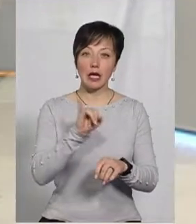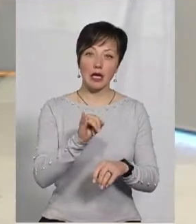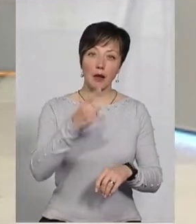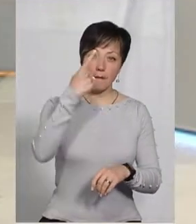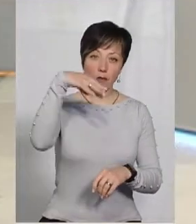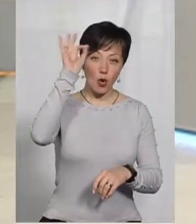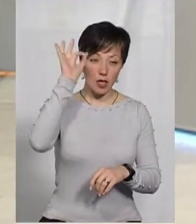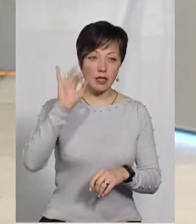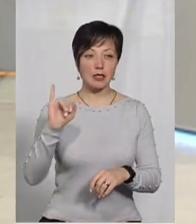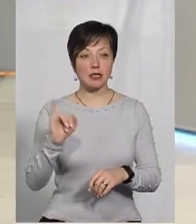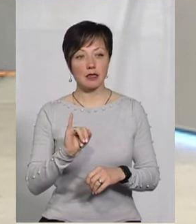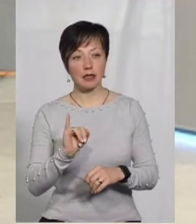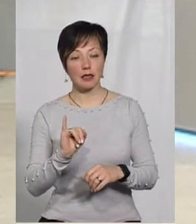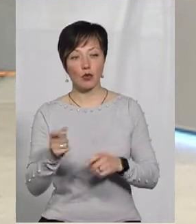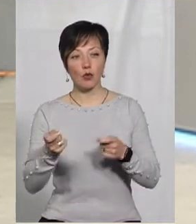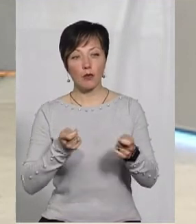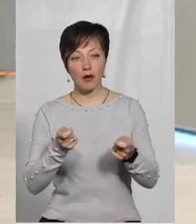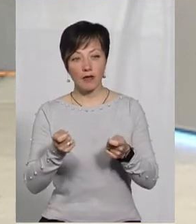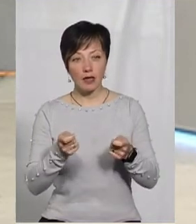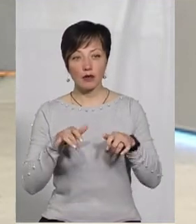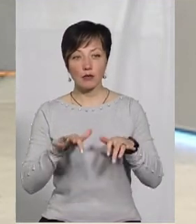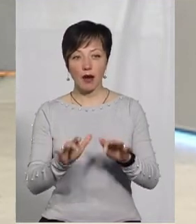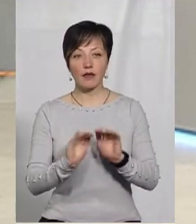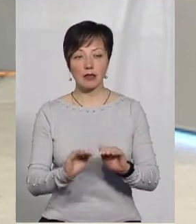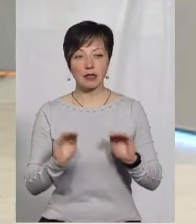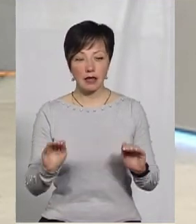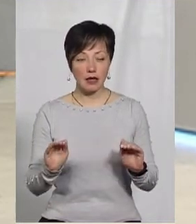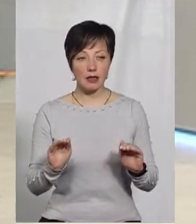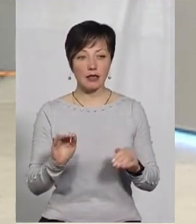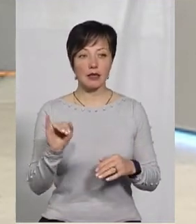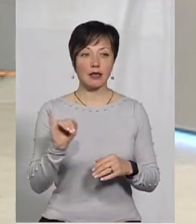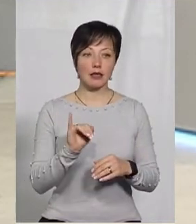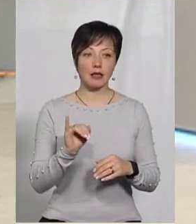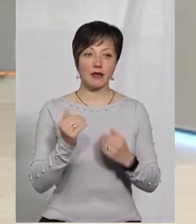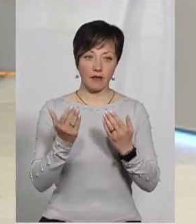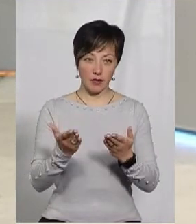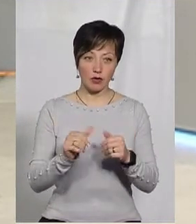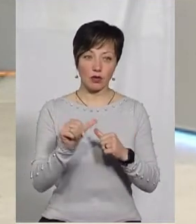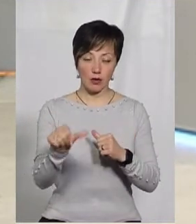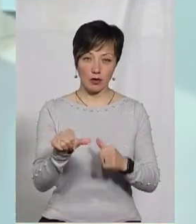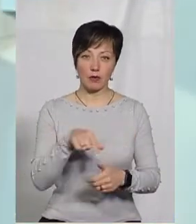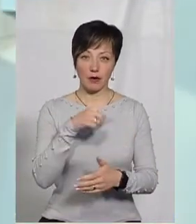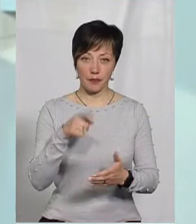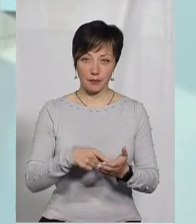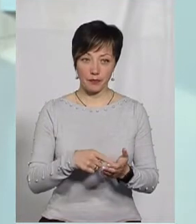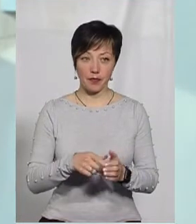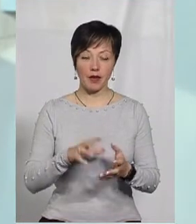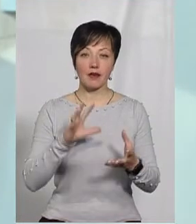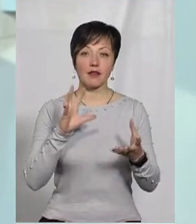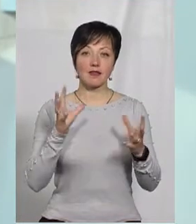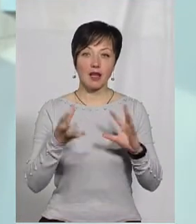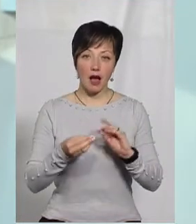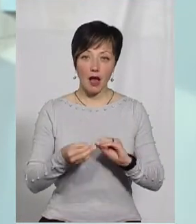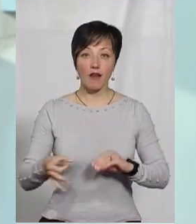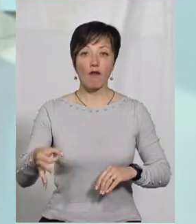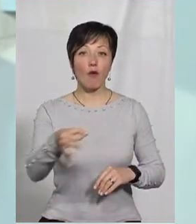поліція, і управління у справах дітей, і ви, зокрема так? Взагалі в